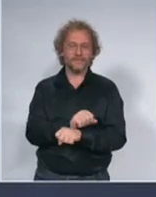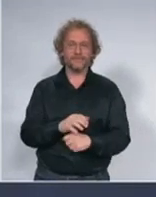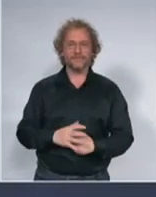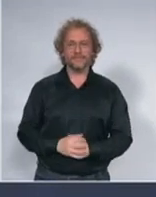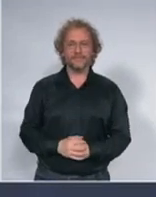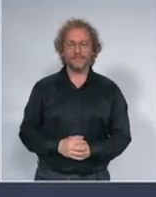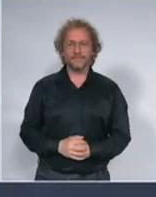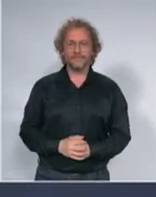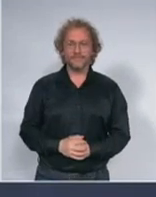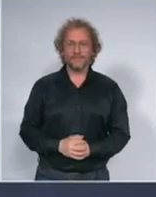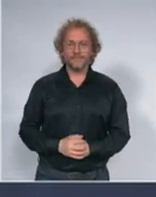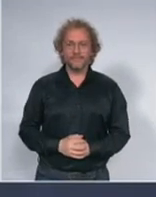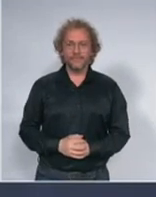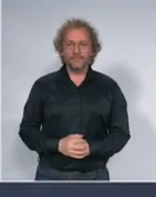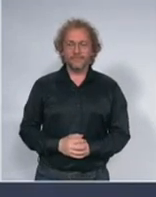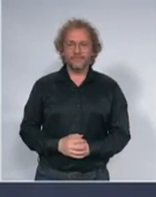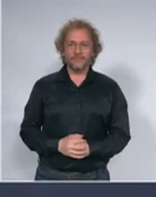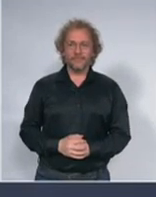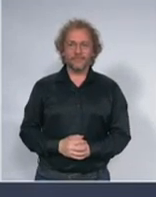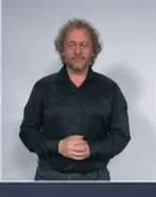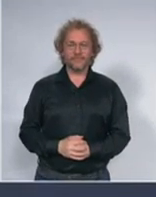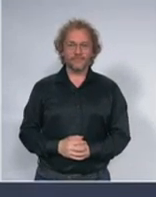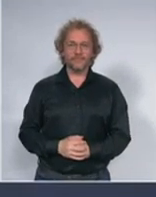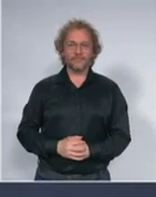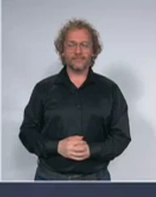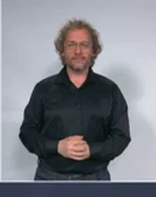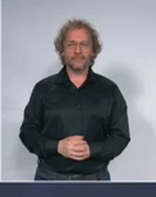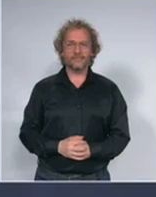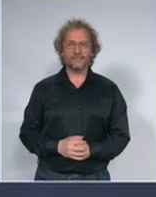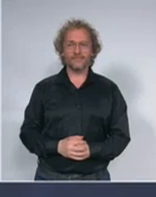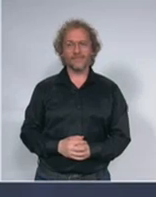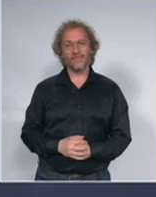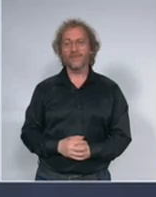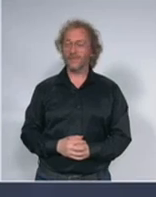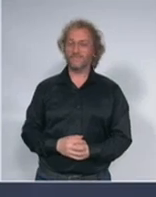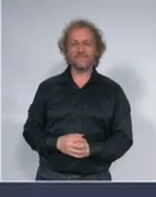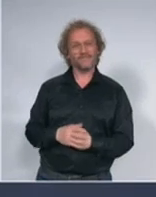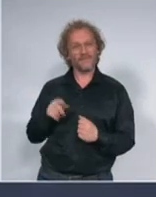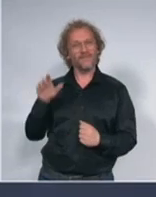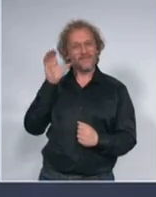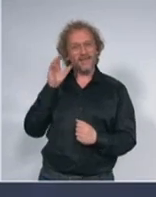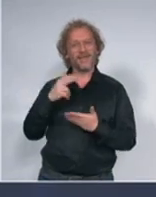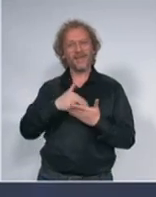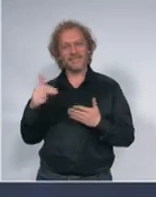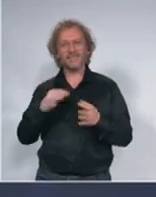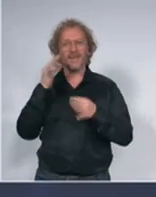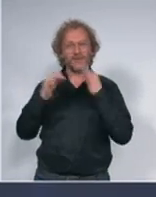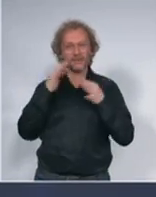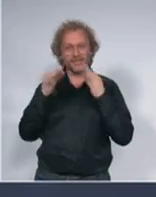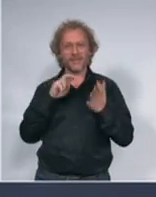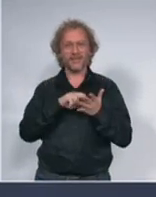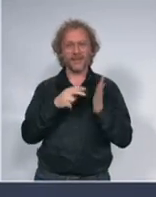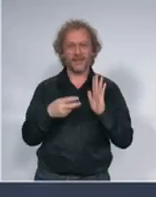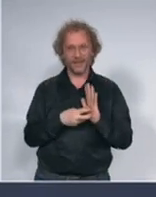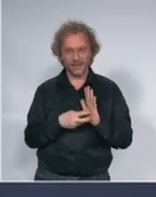mi radimo i sa odnosno vladina kancelarija za informaciju i tehnologije i je upravu i ministarstvo